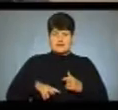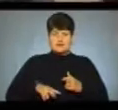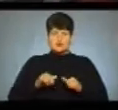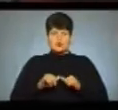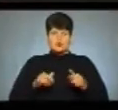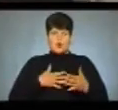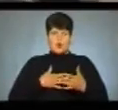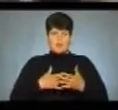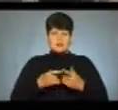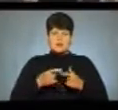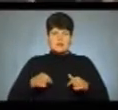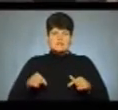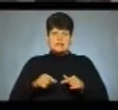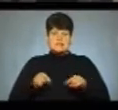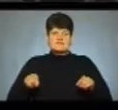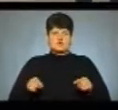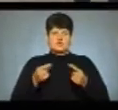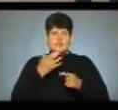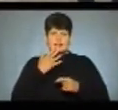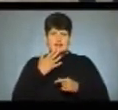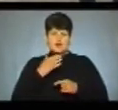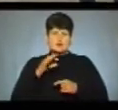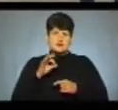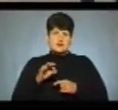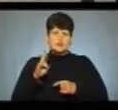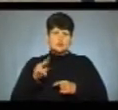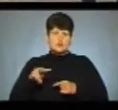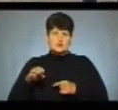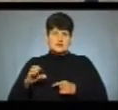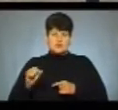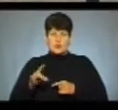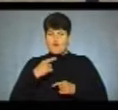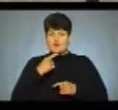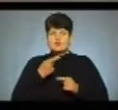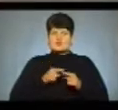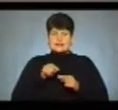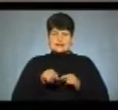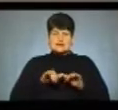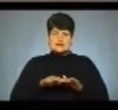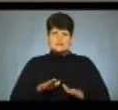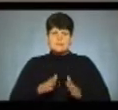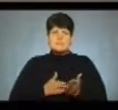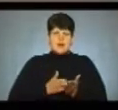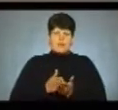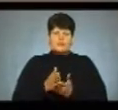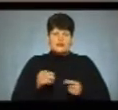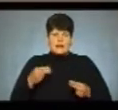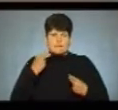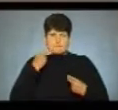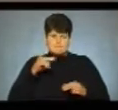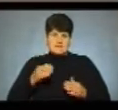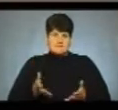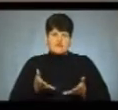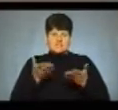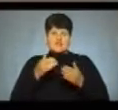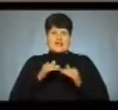розвитку громадської організації «Відродження нації» Оксана Шлюсар каже, що ця акція спрямована на підвищення рівня обізнаності